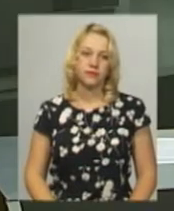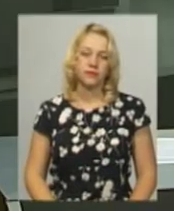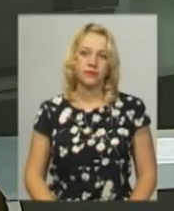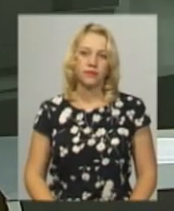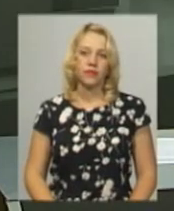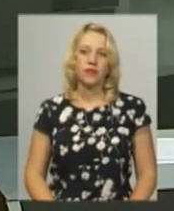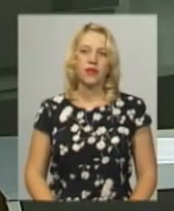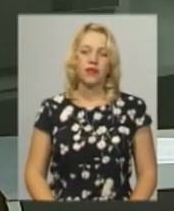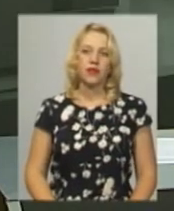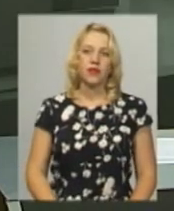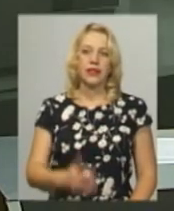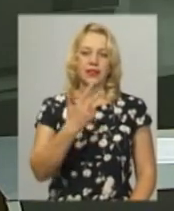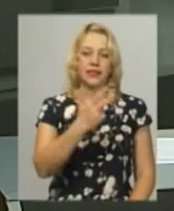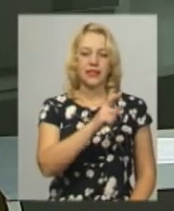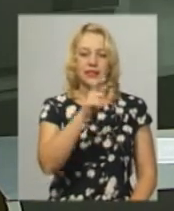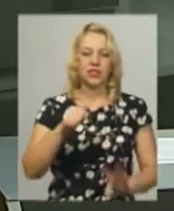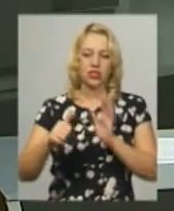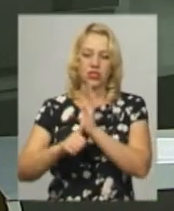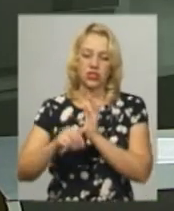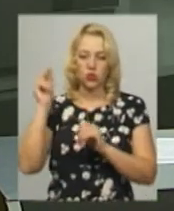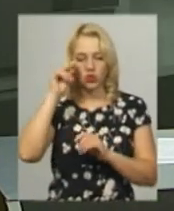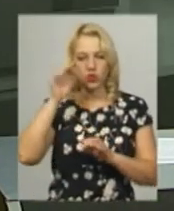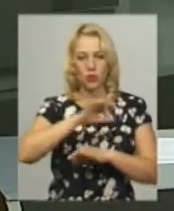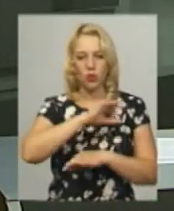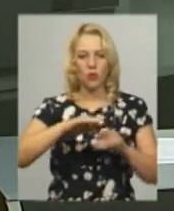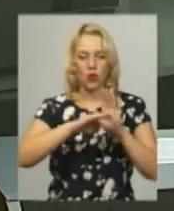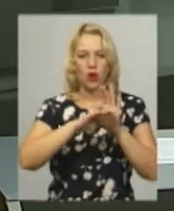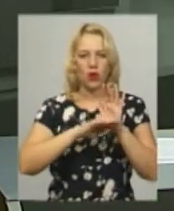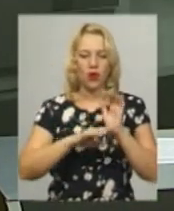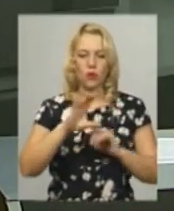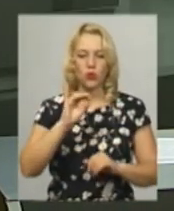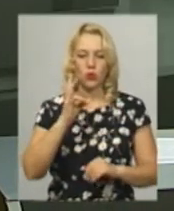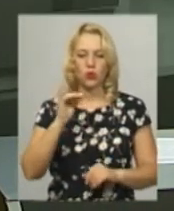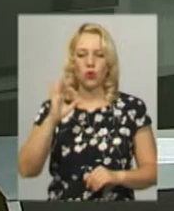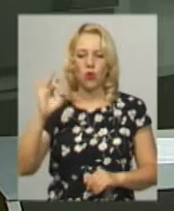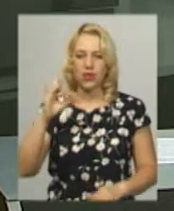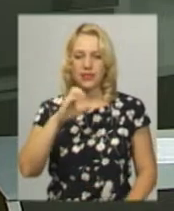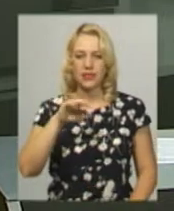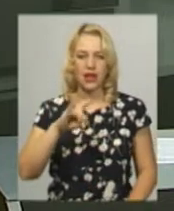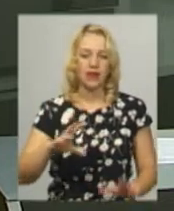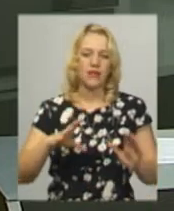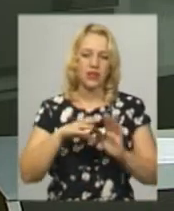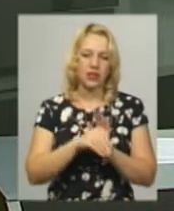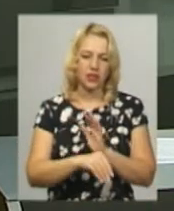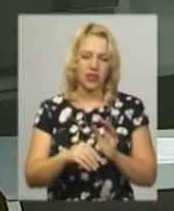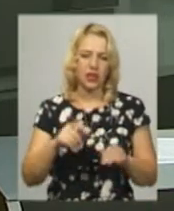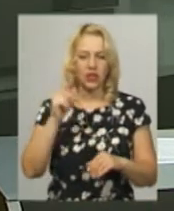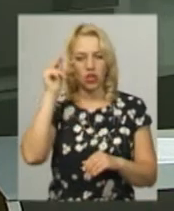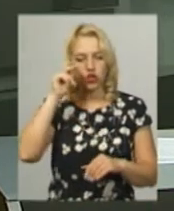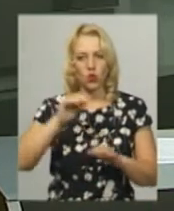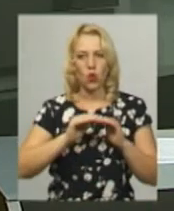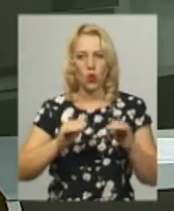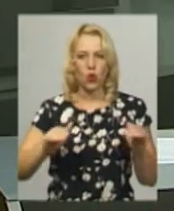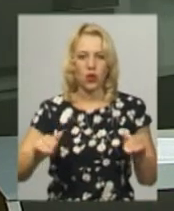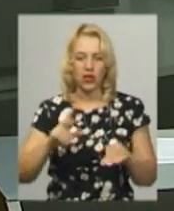Три з шести учнівських проєктів за програмою «Юніор Старт» втілили школярі Солобковецької громади Ярмоленецького району за